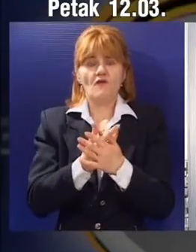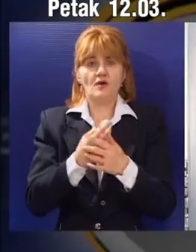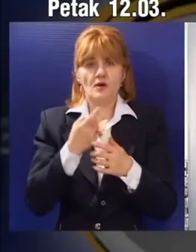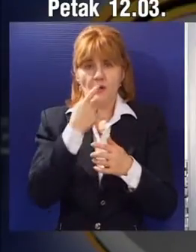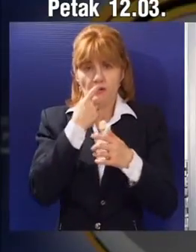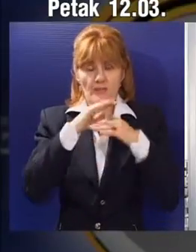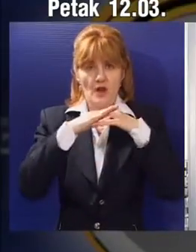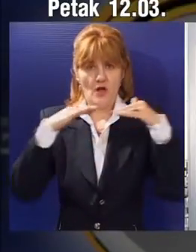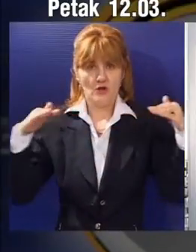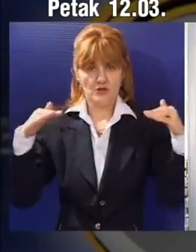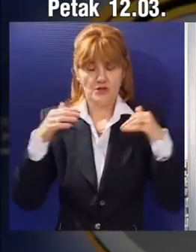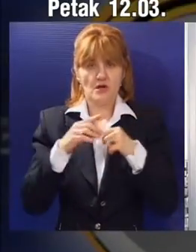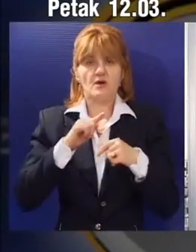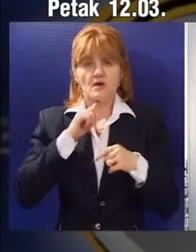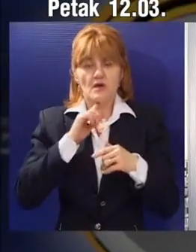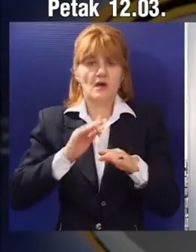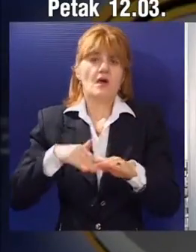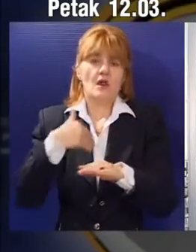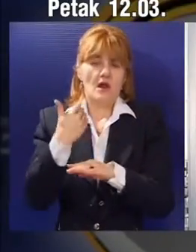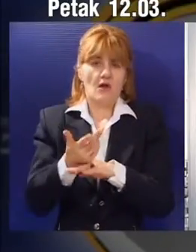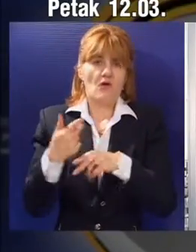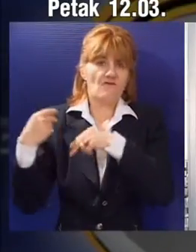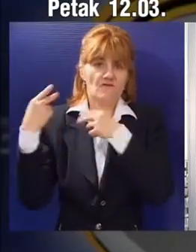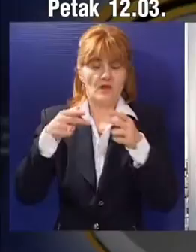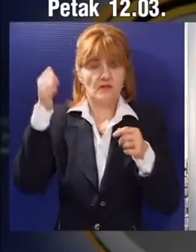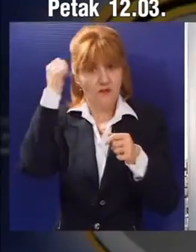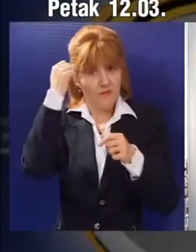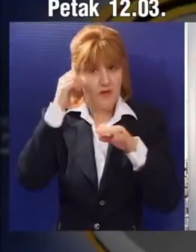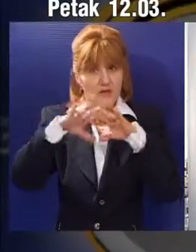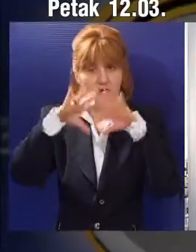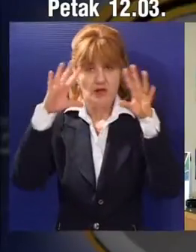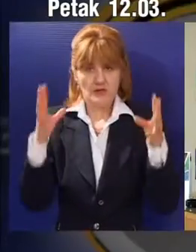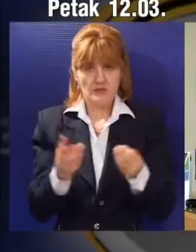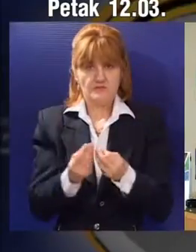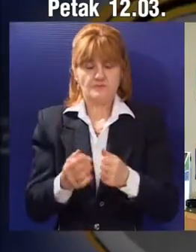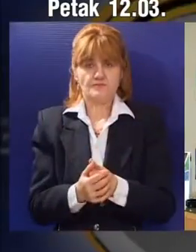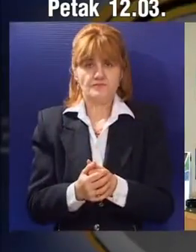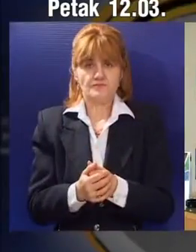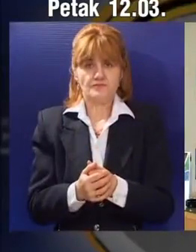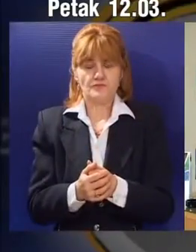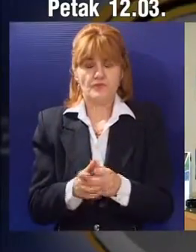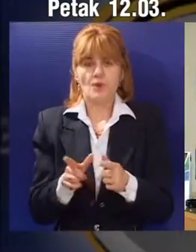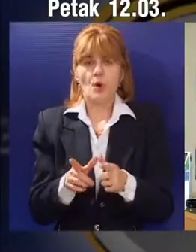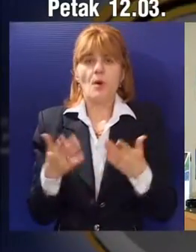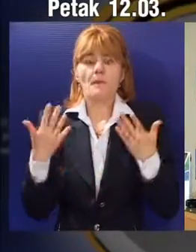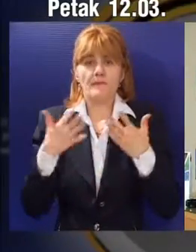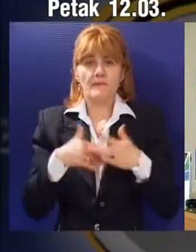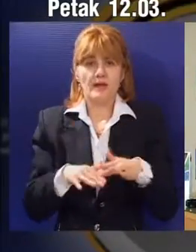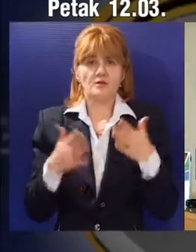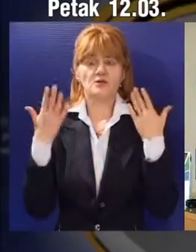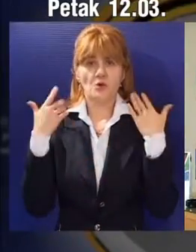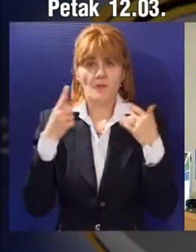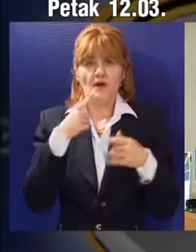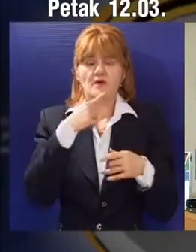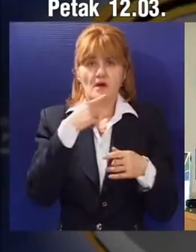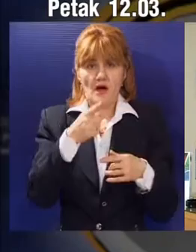nova ploča biti postavljena i nakon toga se vraci ovaj celokupna konstrukcija. U preduzeću Park Palić